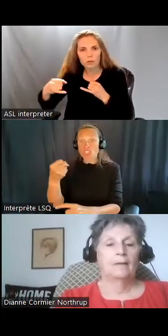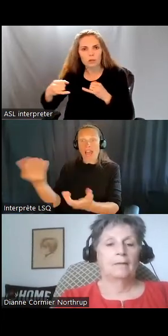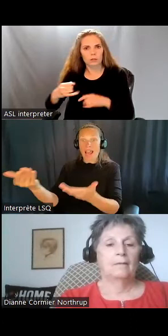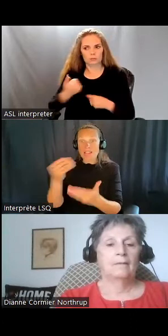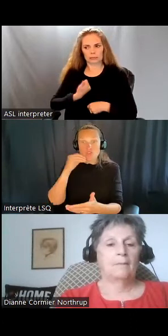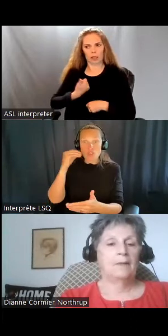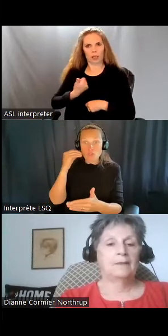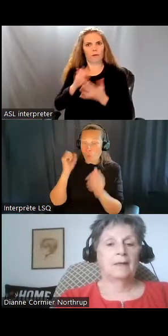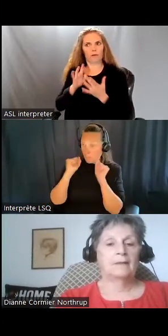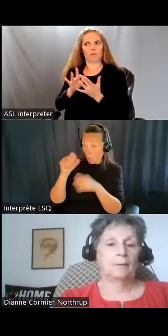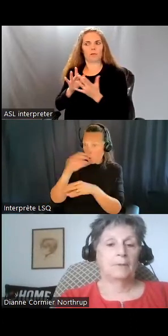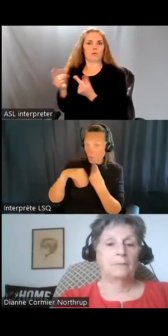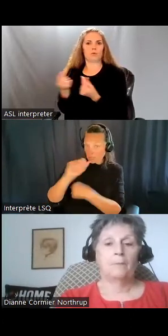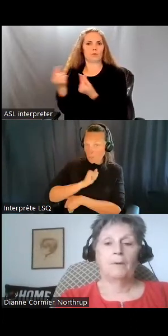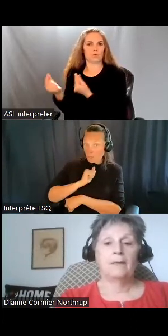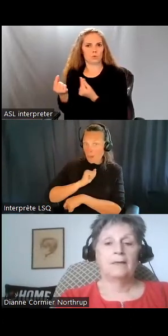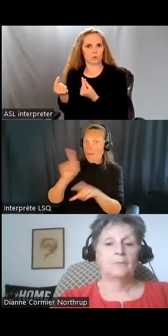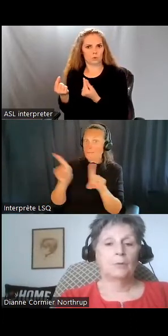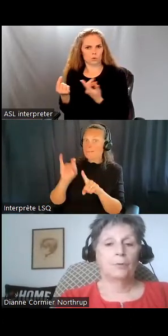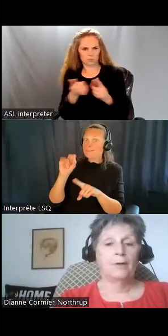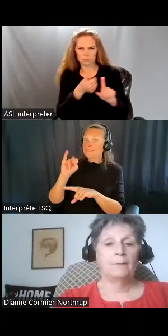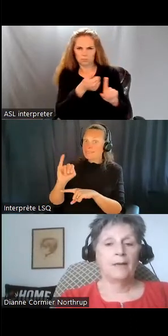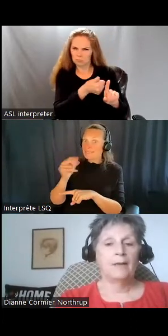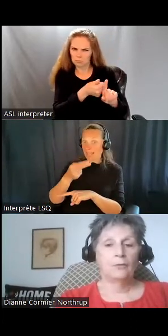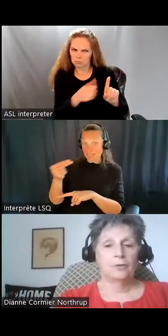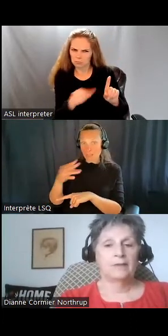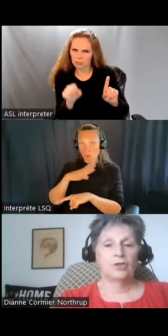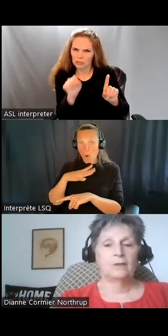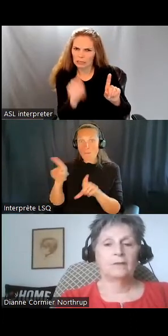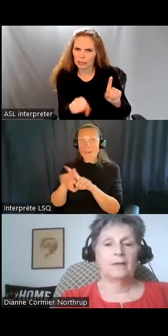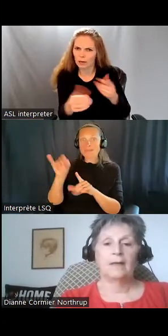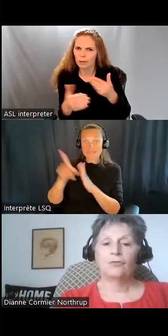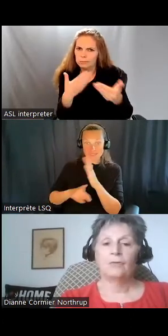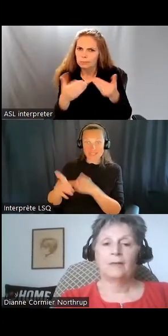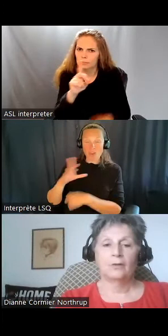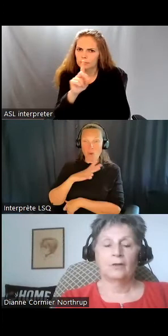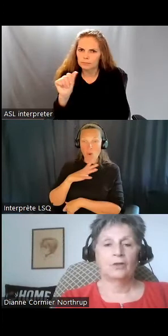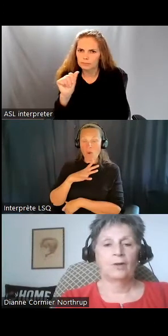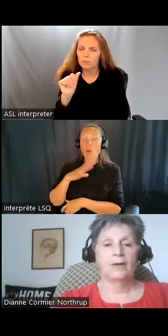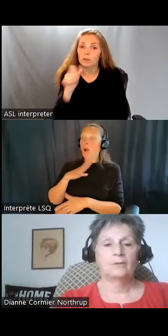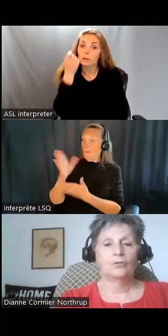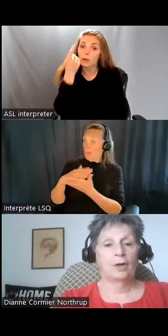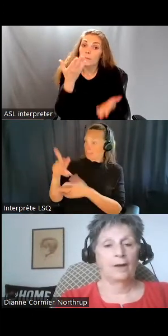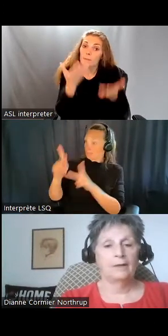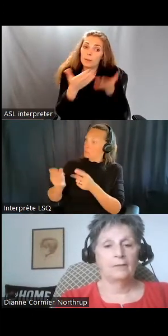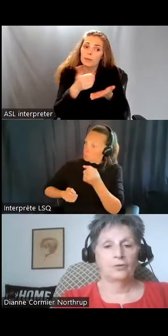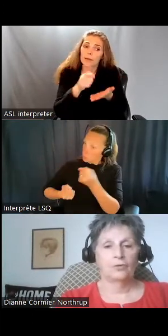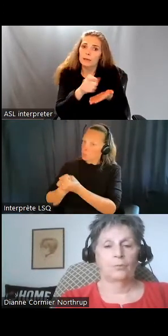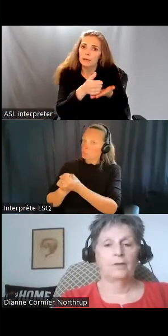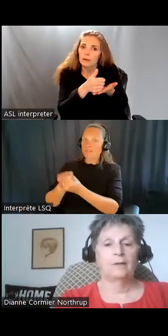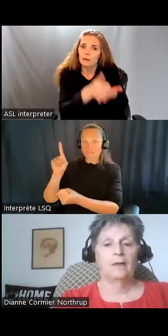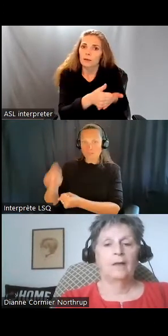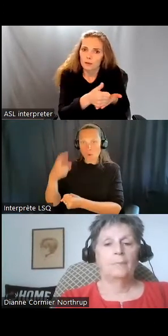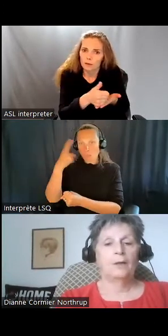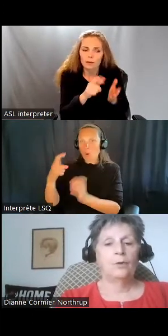complexité du handicap, de la déficience, c'est-à que certaines personnes ont besoin de soutien pour